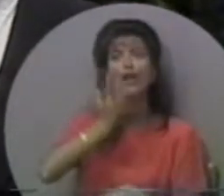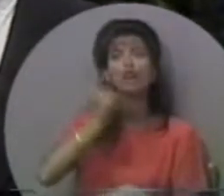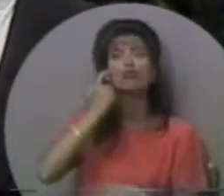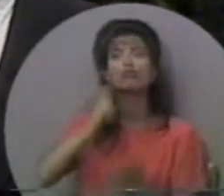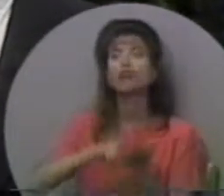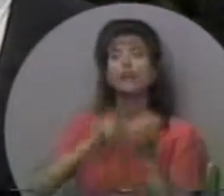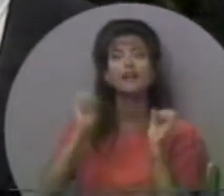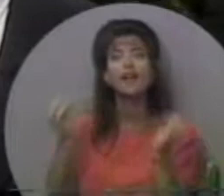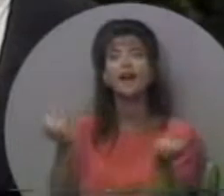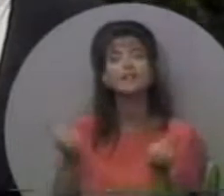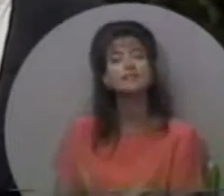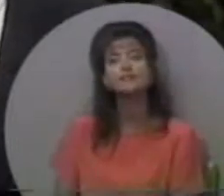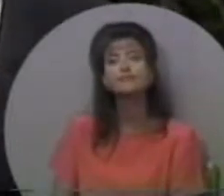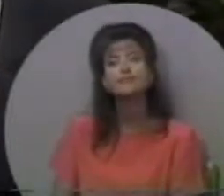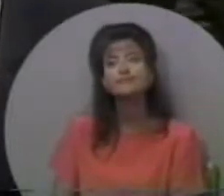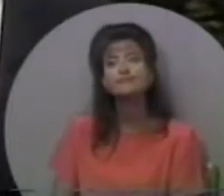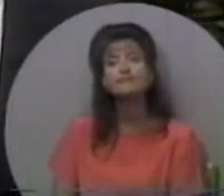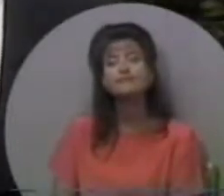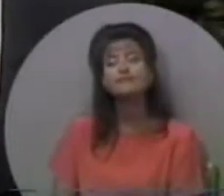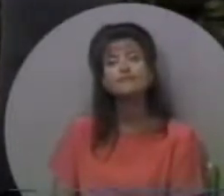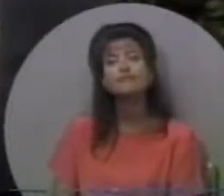зрозуміти свого поклику.